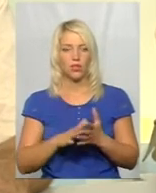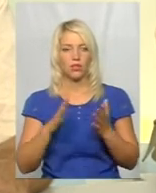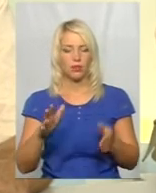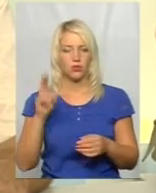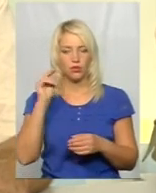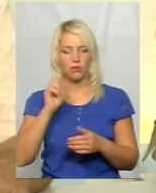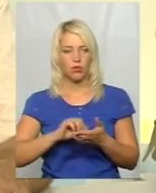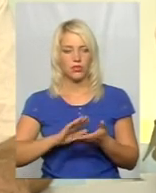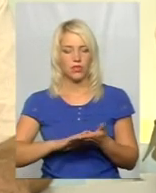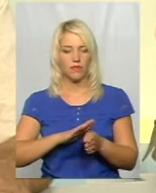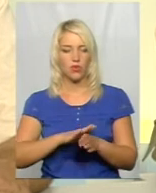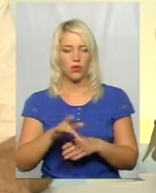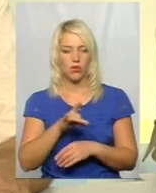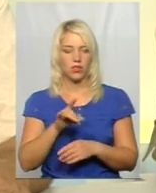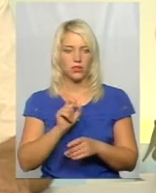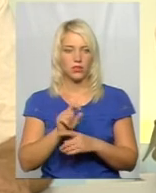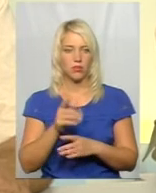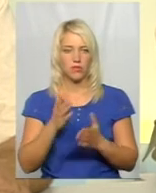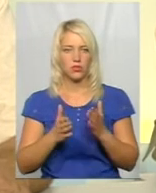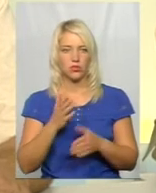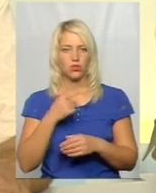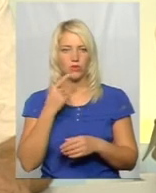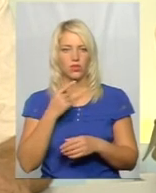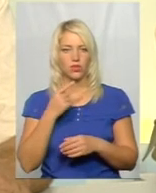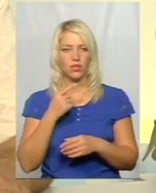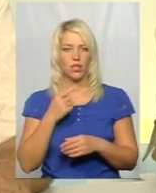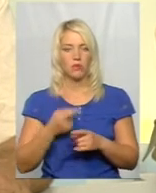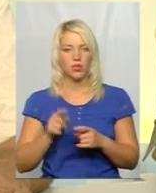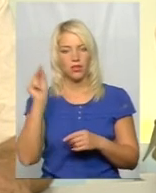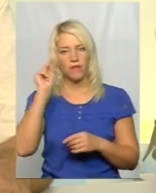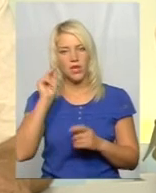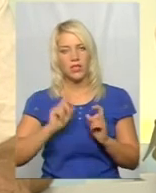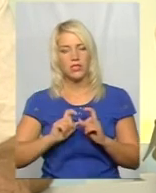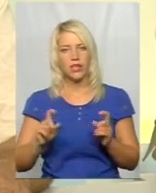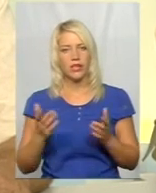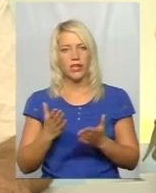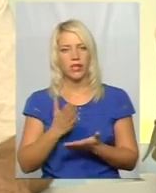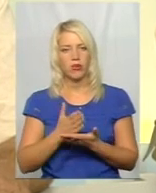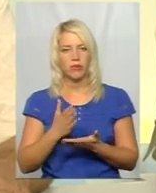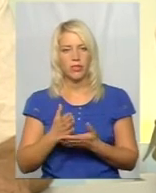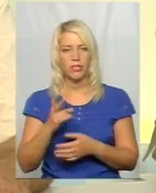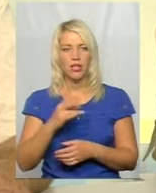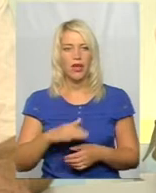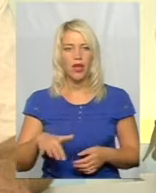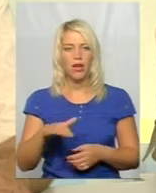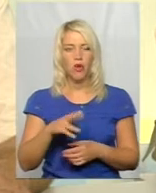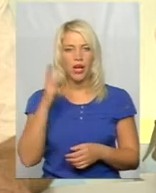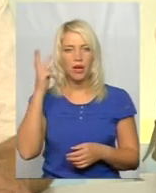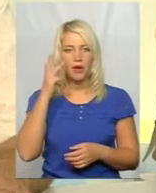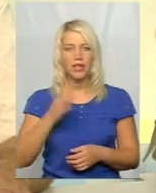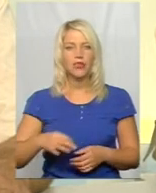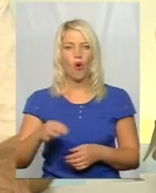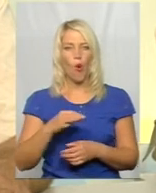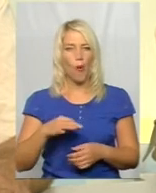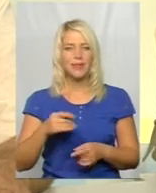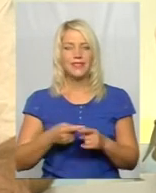показники виконання регіонального замовлення. Якщо говорити про тих навчальних закладах, які розміщені на території Хмельницької області,